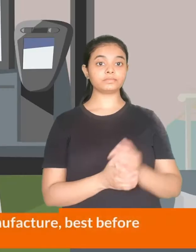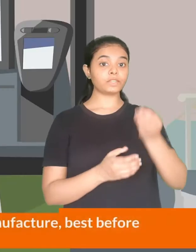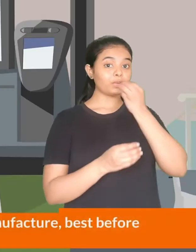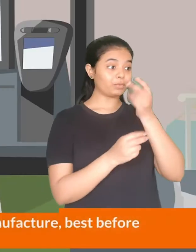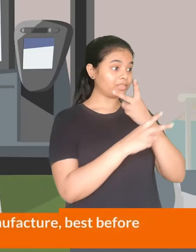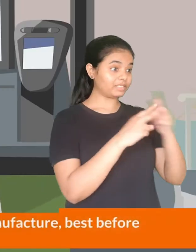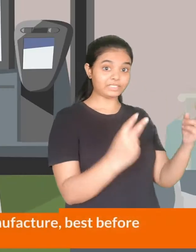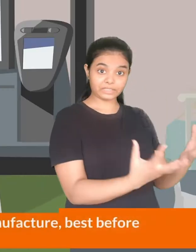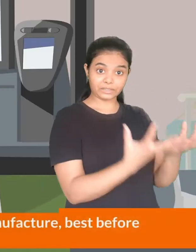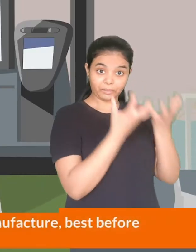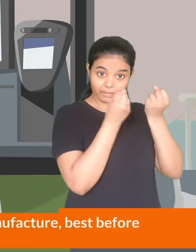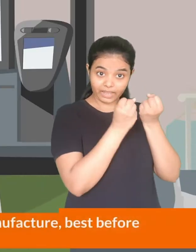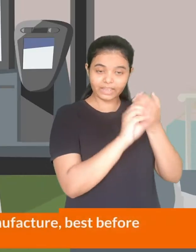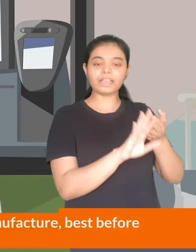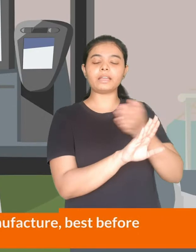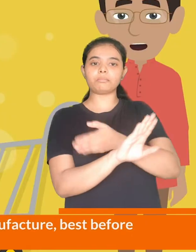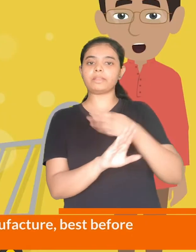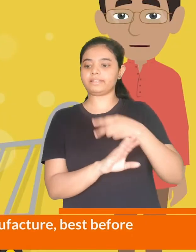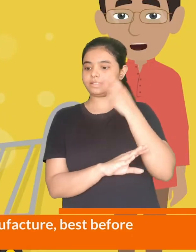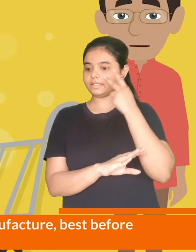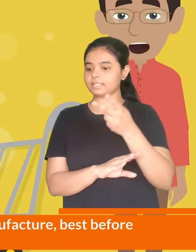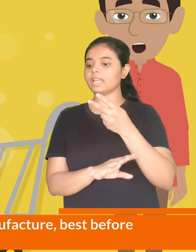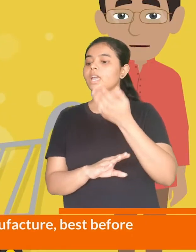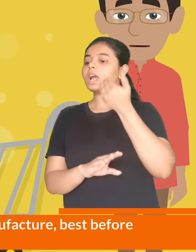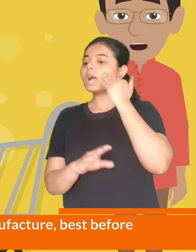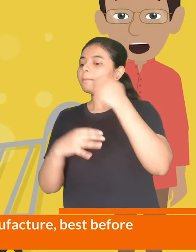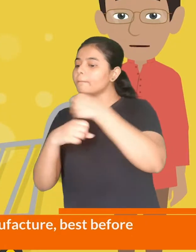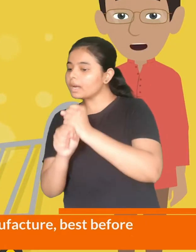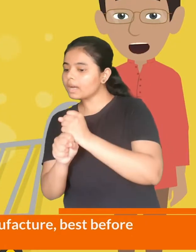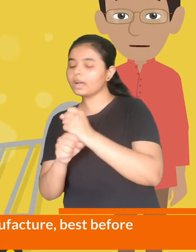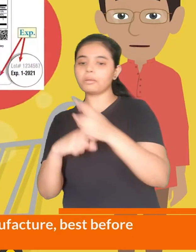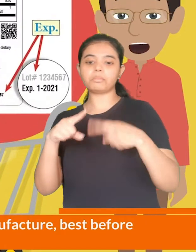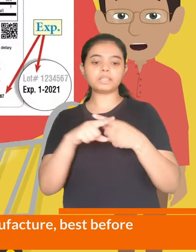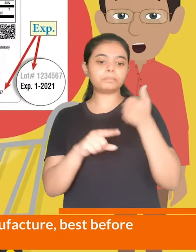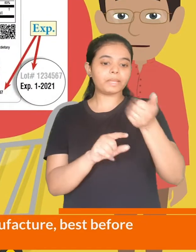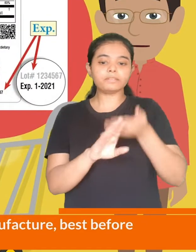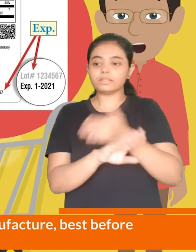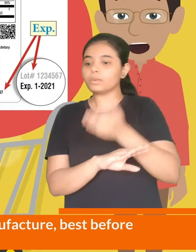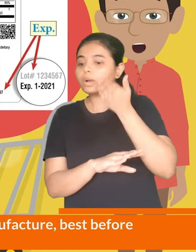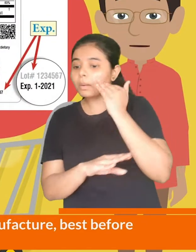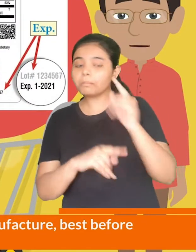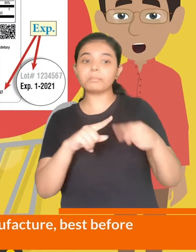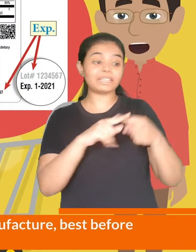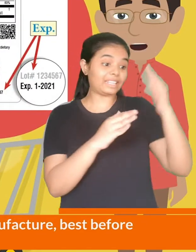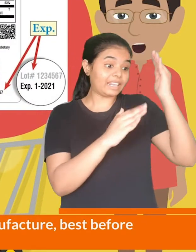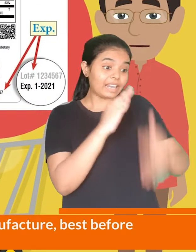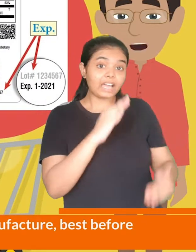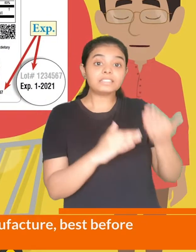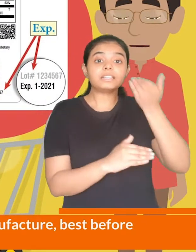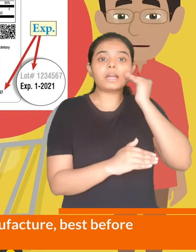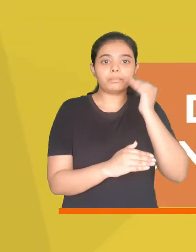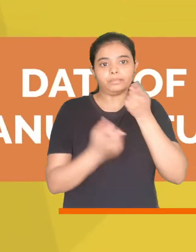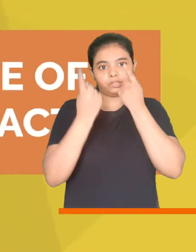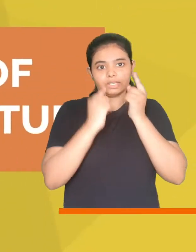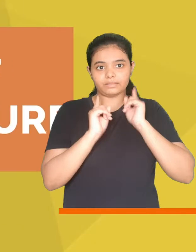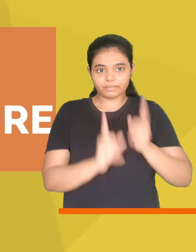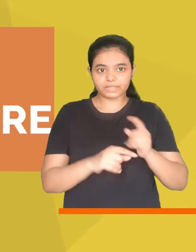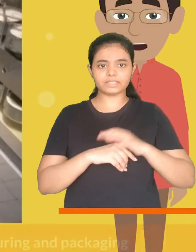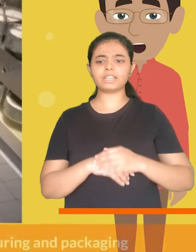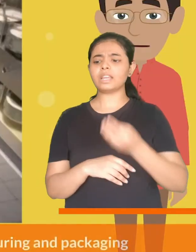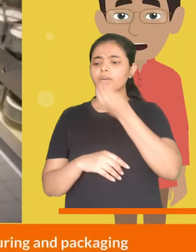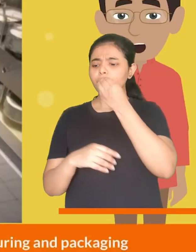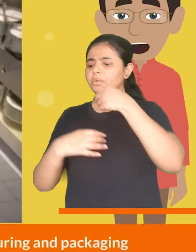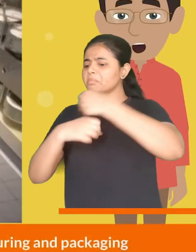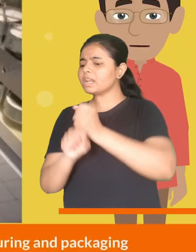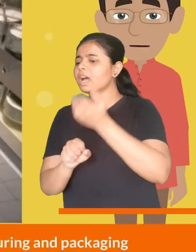खाद्य पदार्थ को खरीते समय हमेशा date of manufacture, best before या date of expiry अवश्य जाच ले date of manufacture